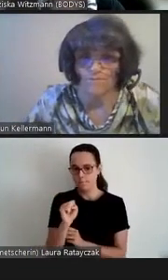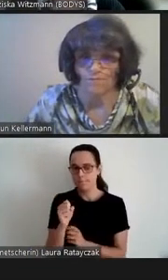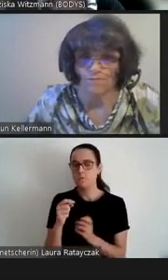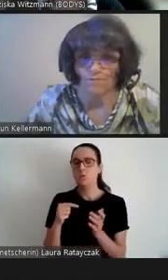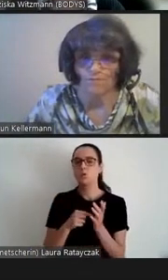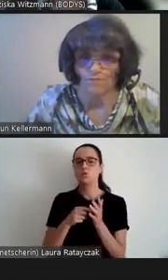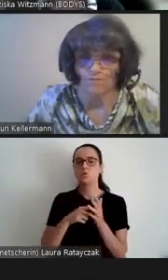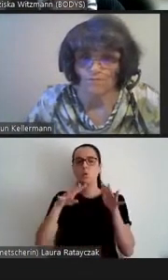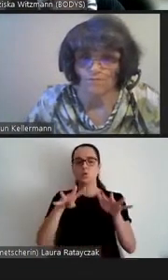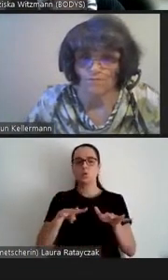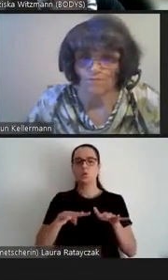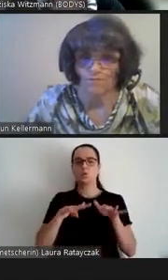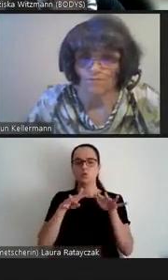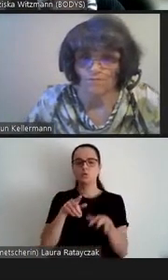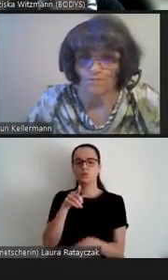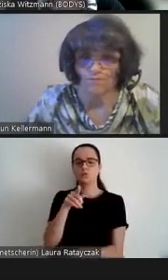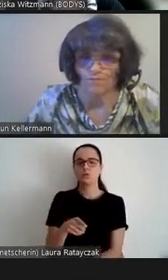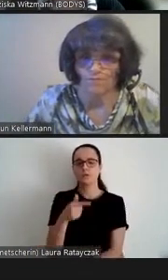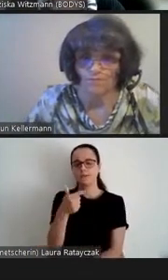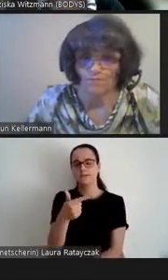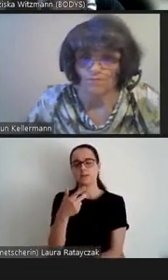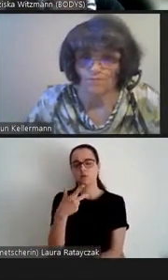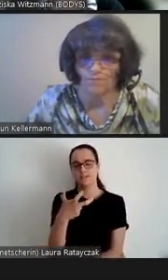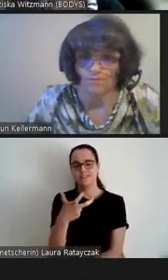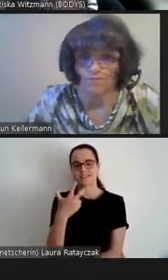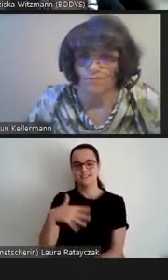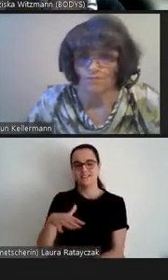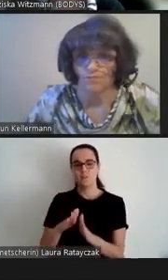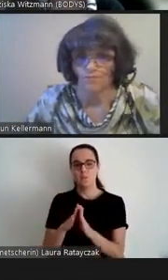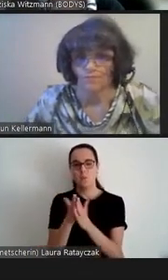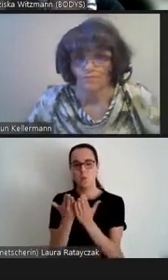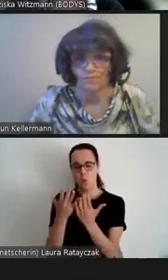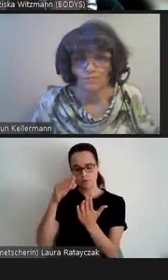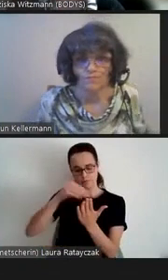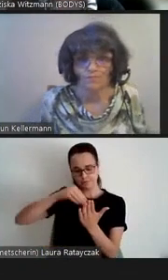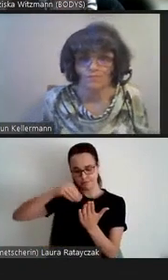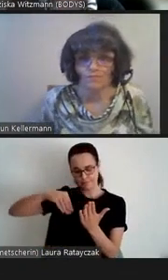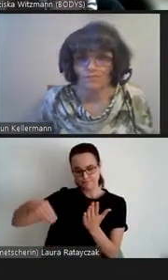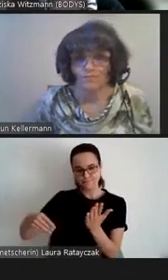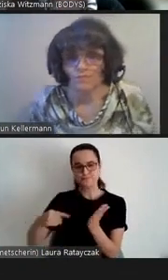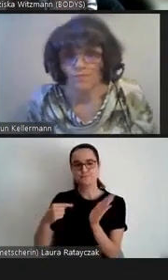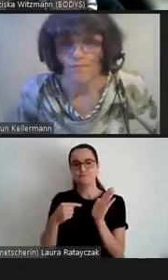ein Buch vorgelegt mit dem Titel